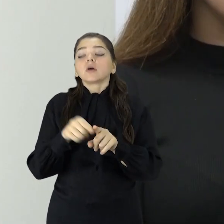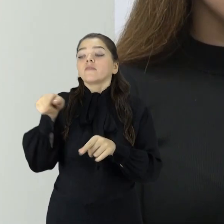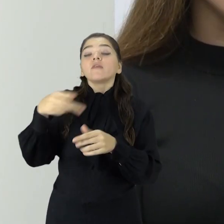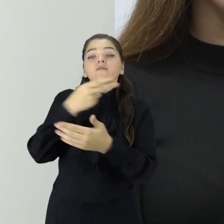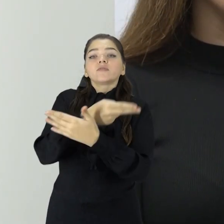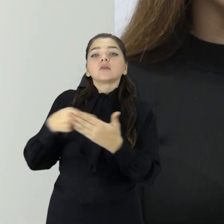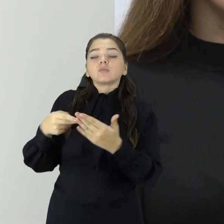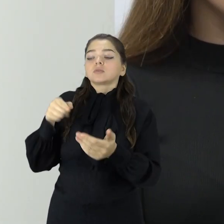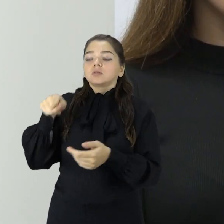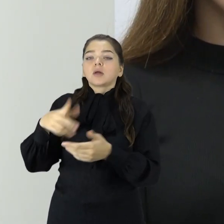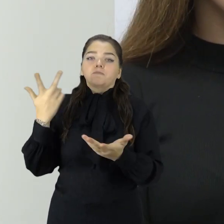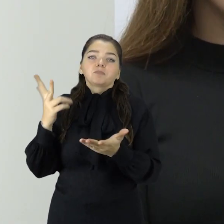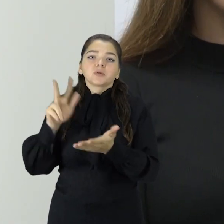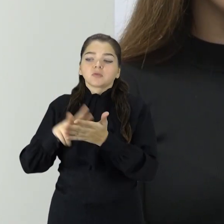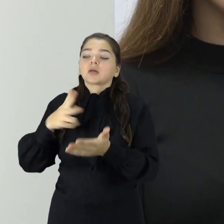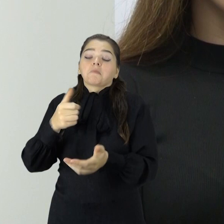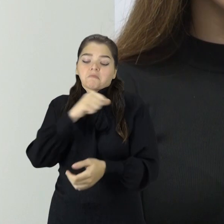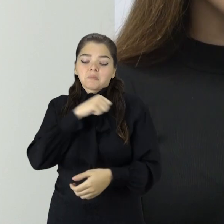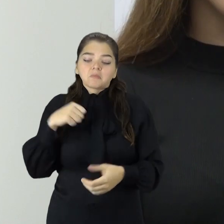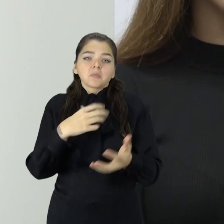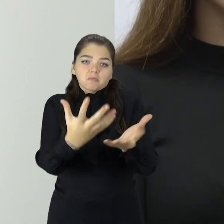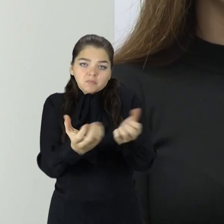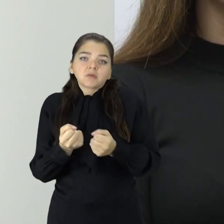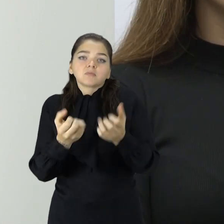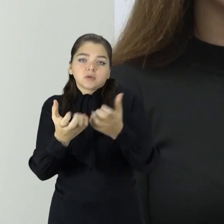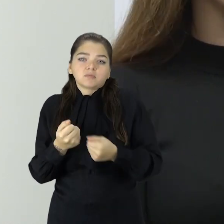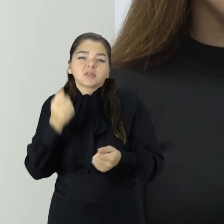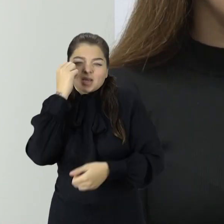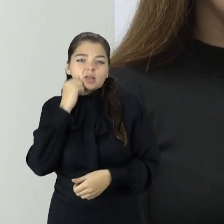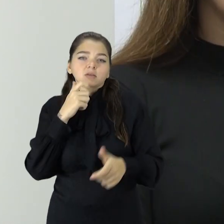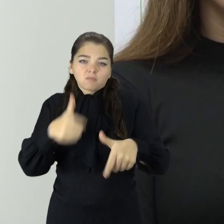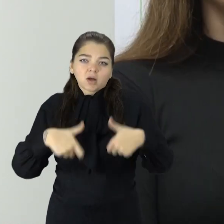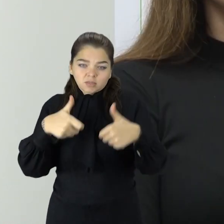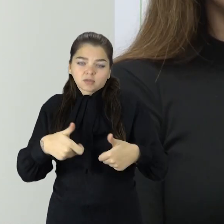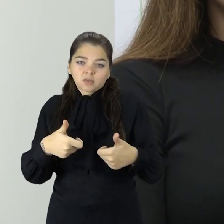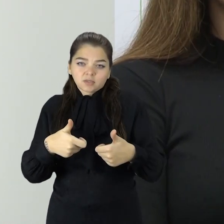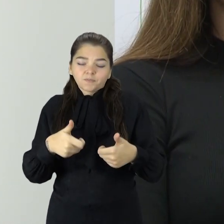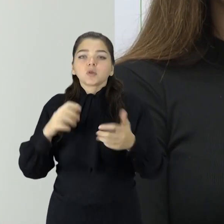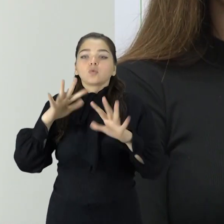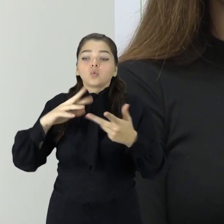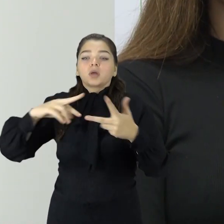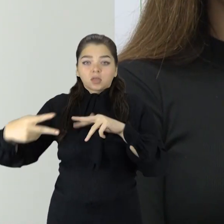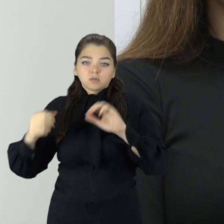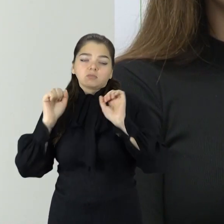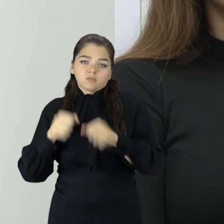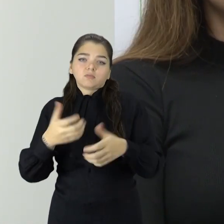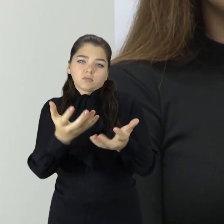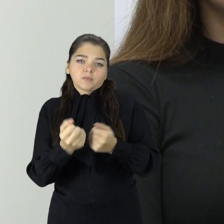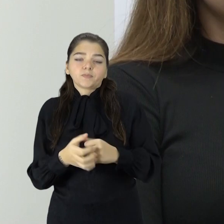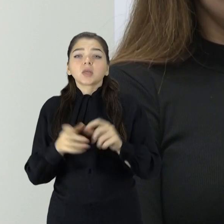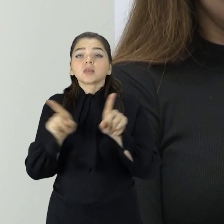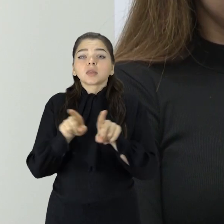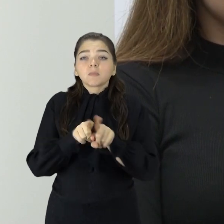įsipareigojusios priimti tiek senų padangų, nebe naudojimų, kiek yra keičiama. Taip pat galima atiduoti ir